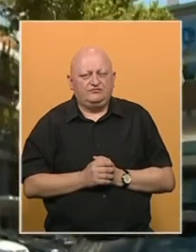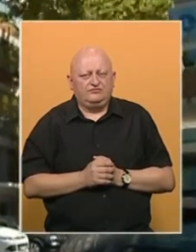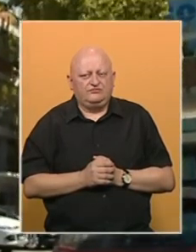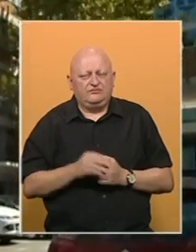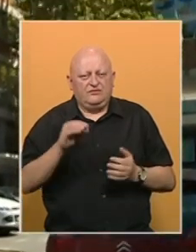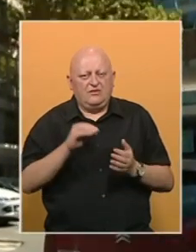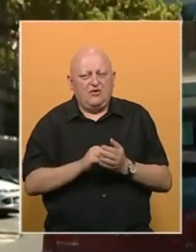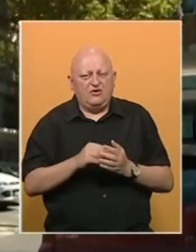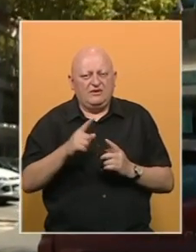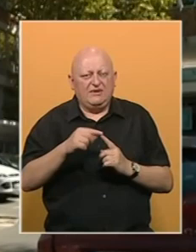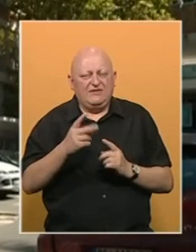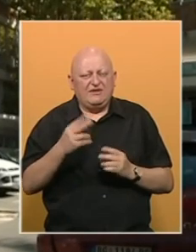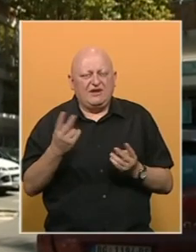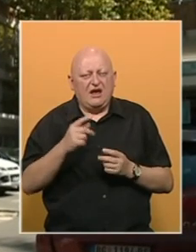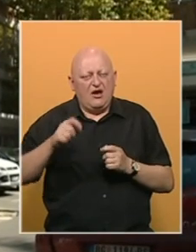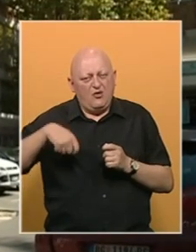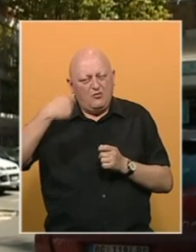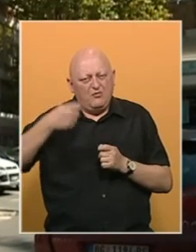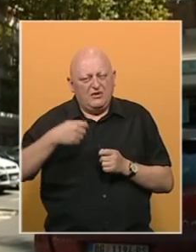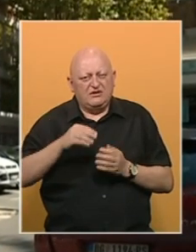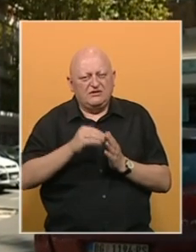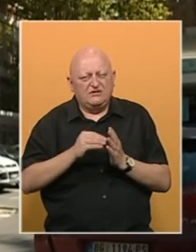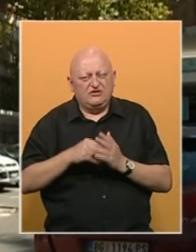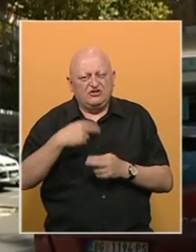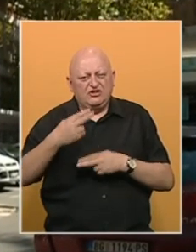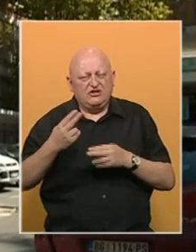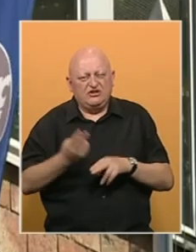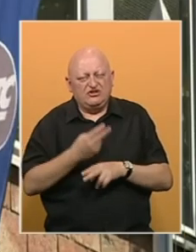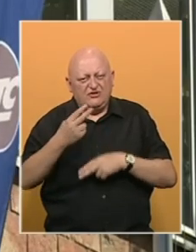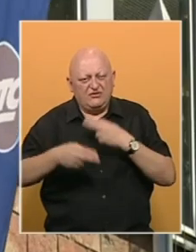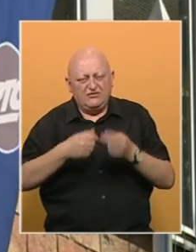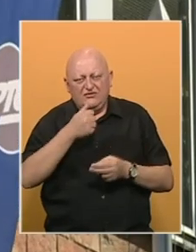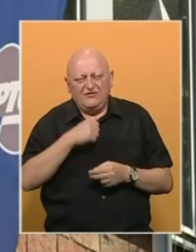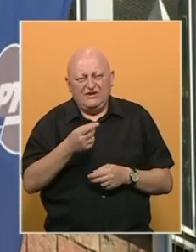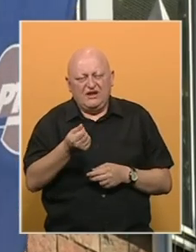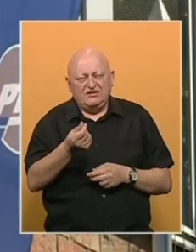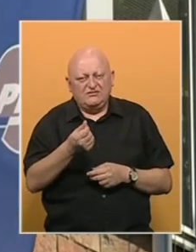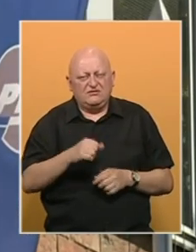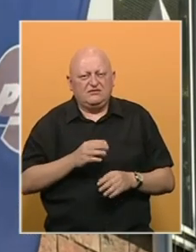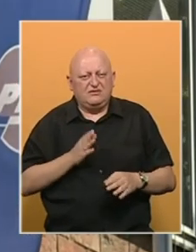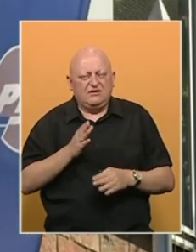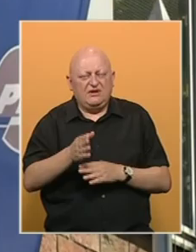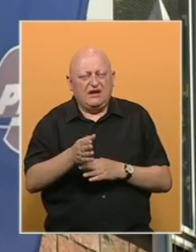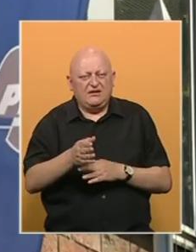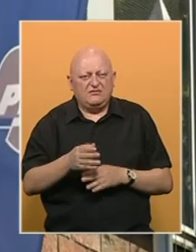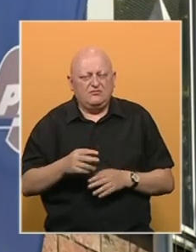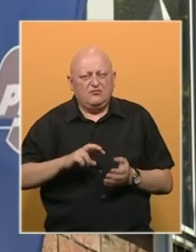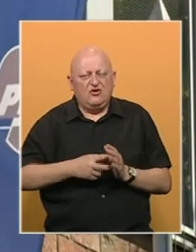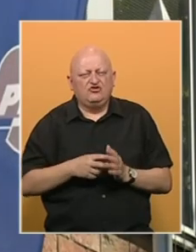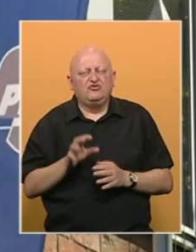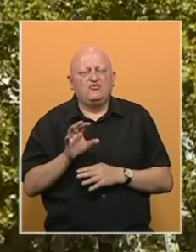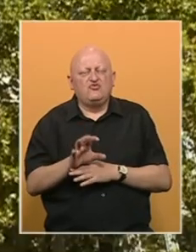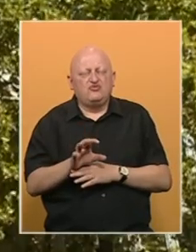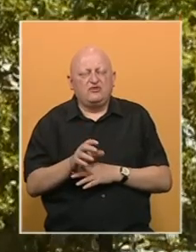Označene Twitter definiše kao medije čije sadržaje država kontroliše putem finansijskih sredstava i direktnim ili indirektnim političkim